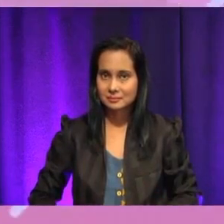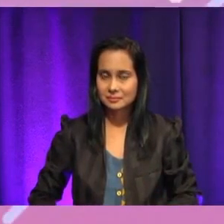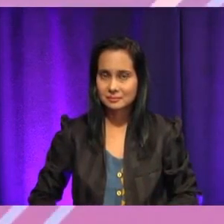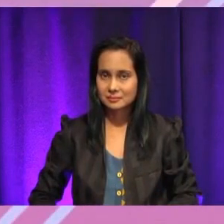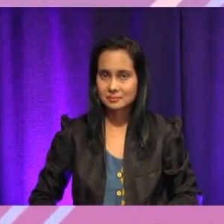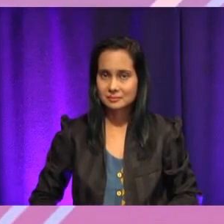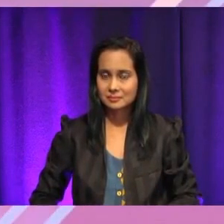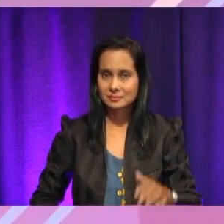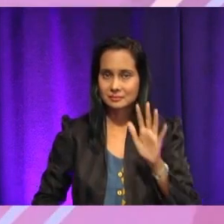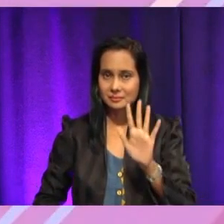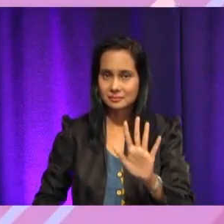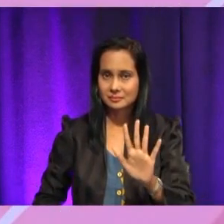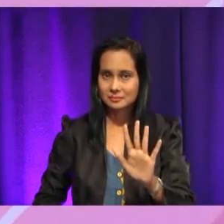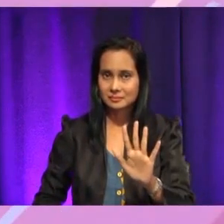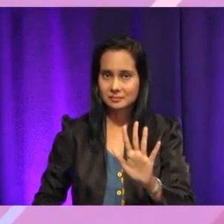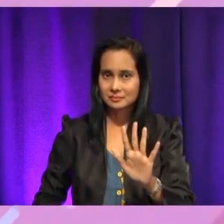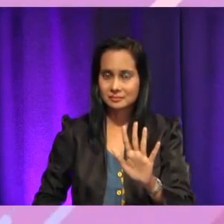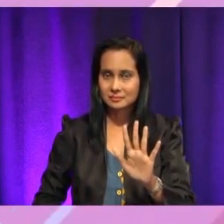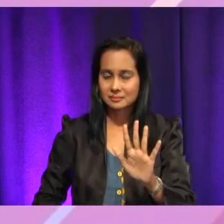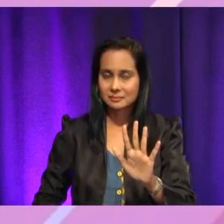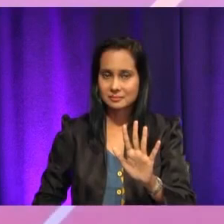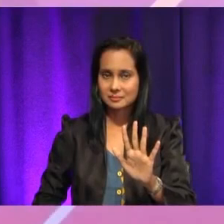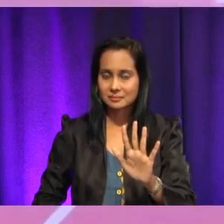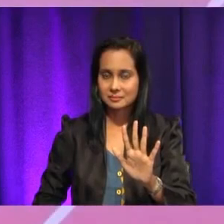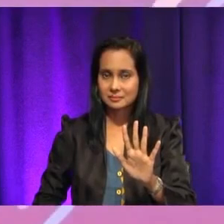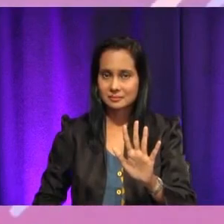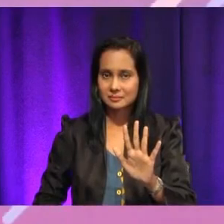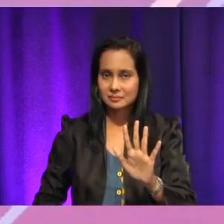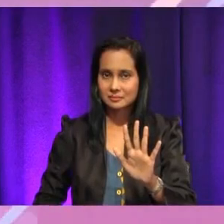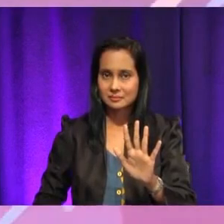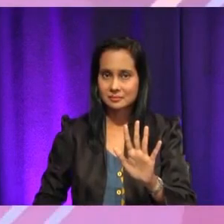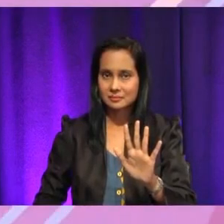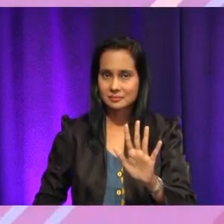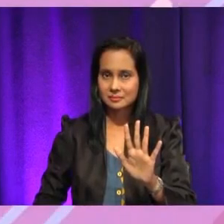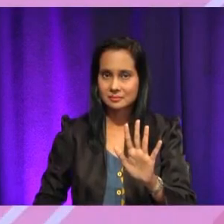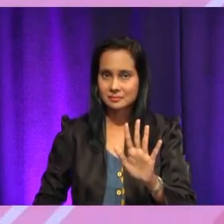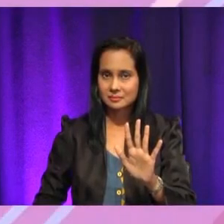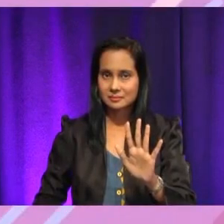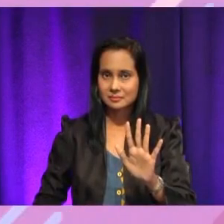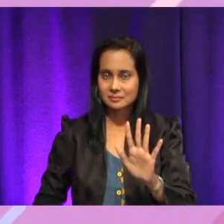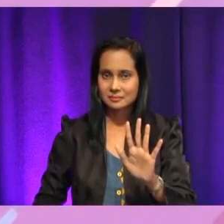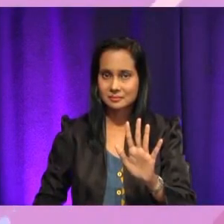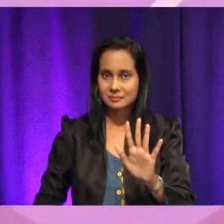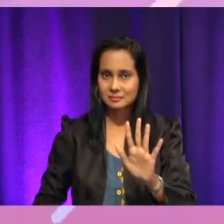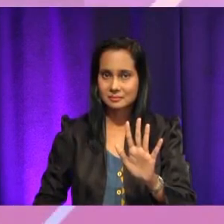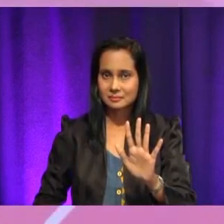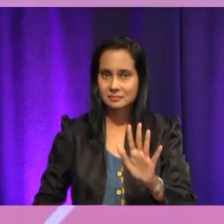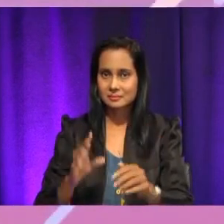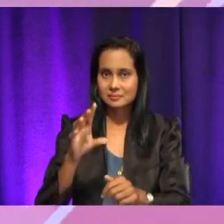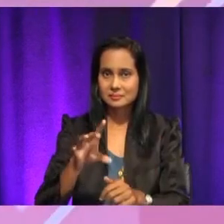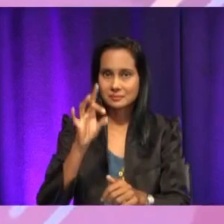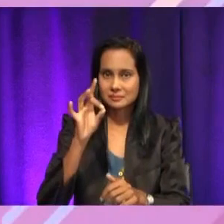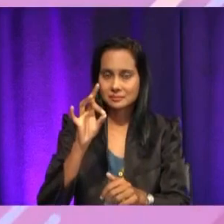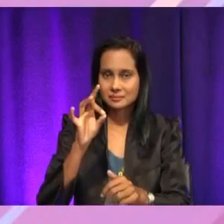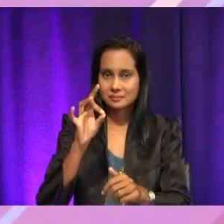Seterusnya, seterusnya, seterusnya, seterusnya, pilih mod